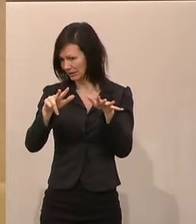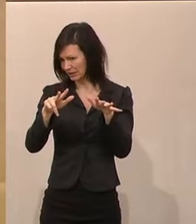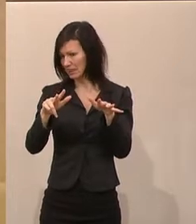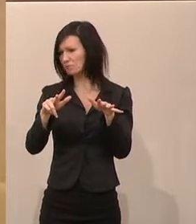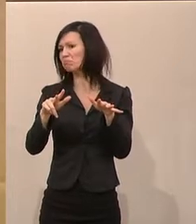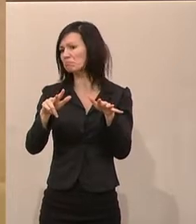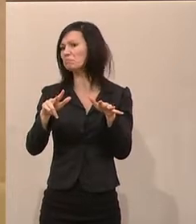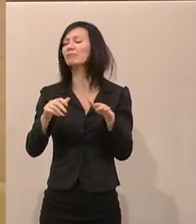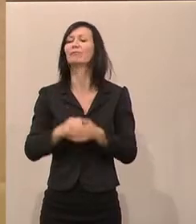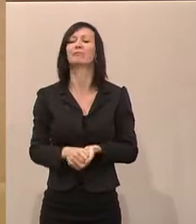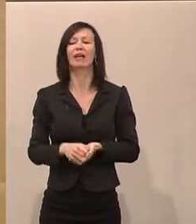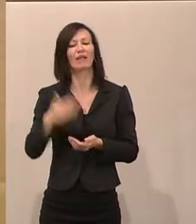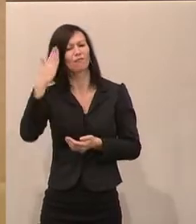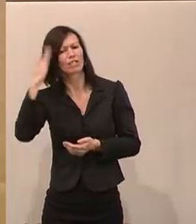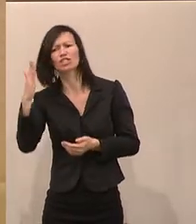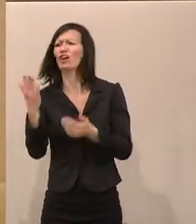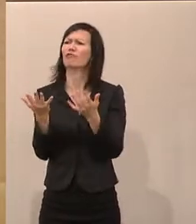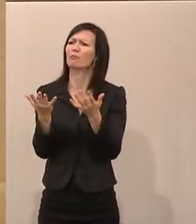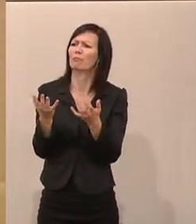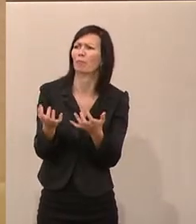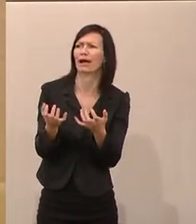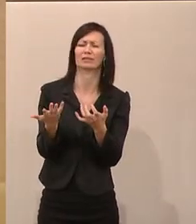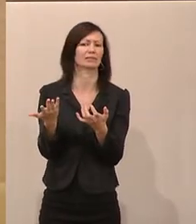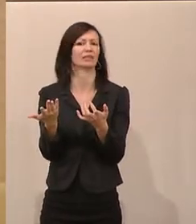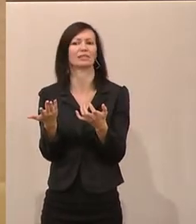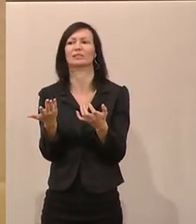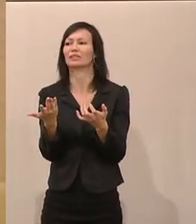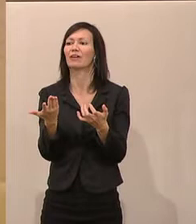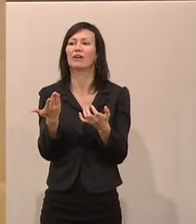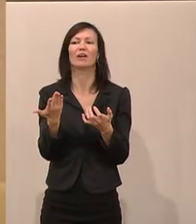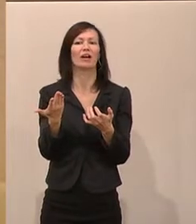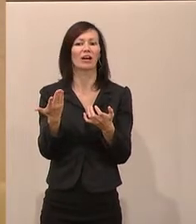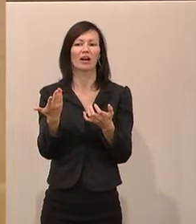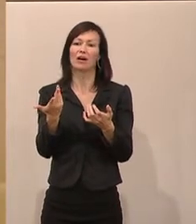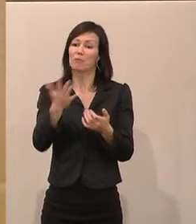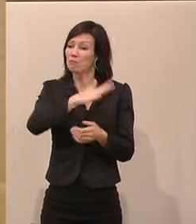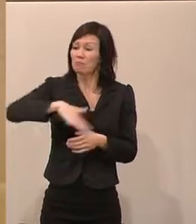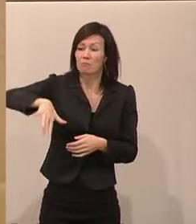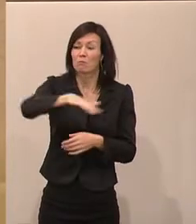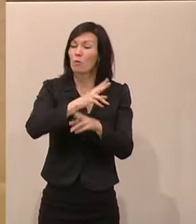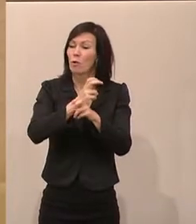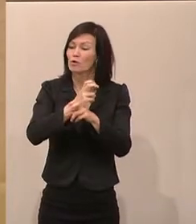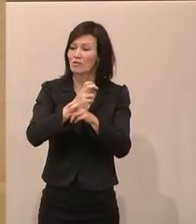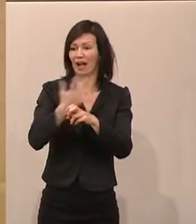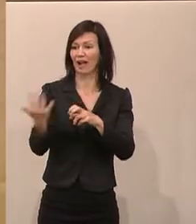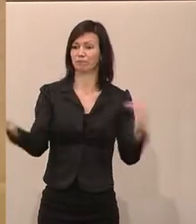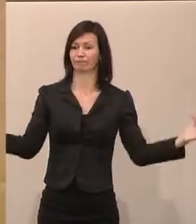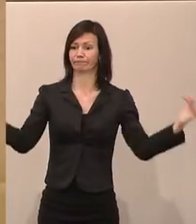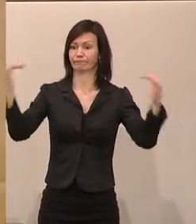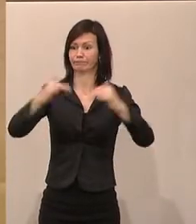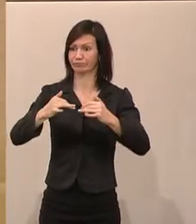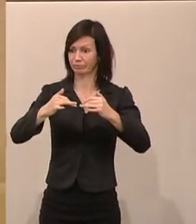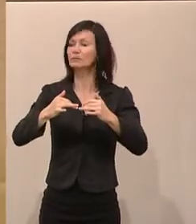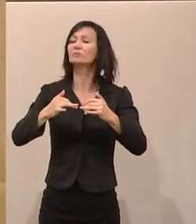Repräsentantinnen aus Wissenschaft, Praxis, Politik, Wirtschaft, Umweltorganisationen aus ganz Österreich haben diese